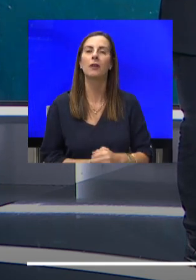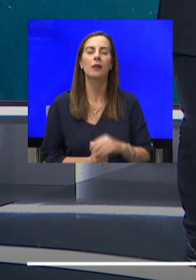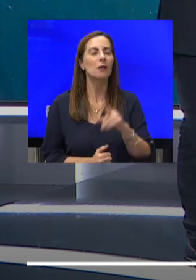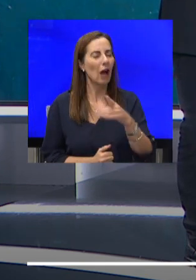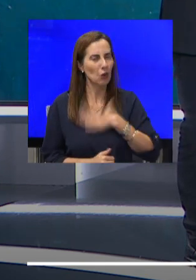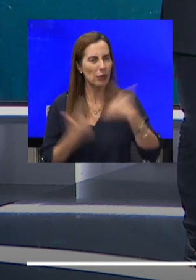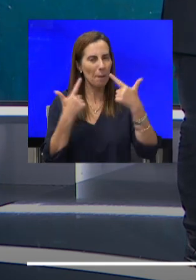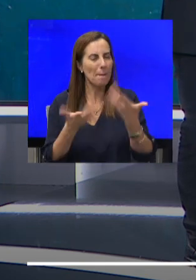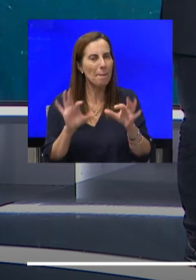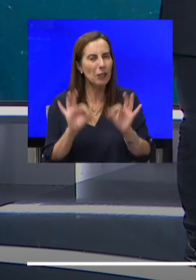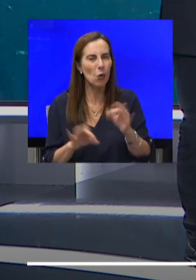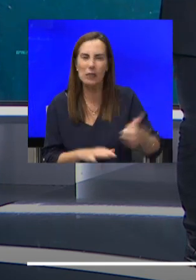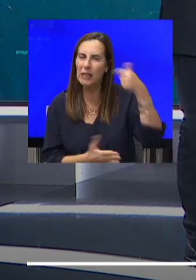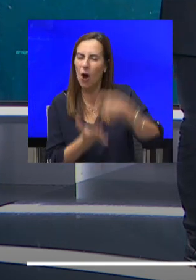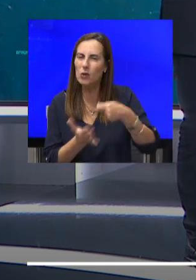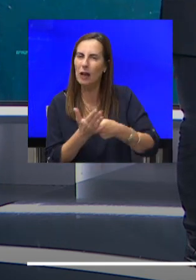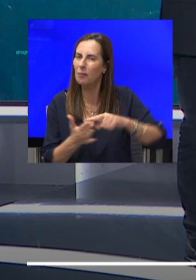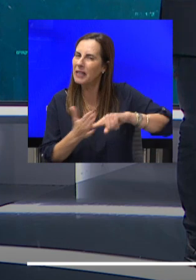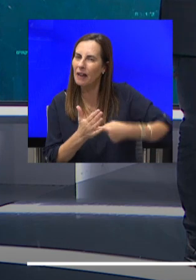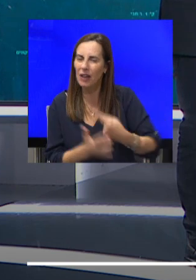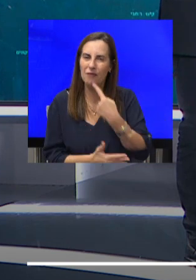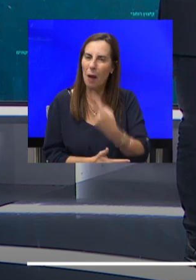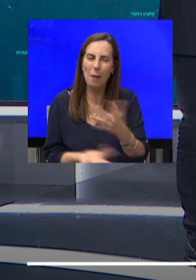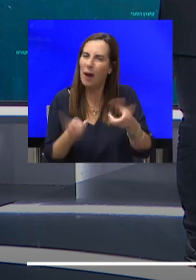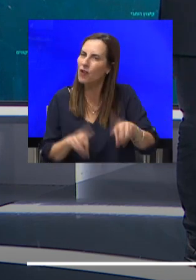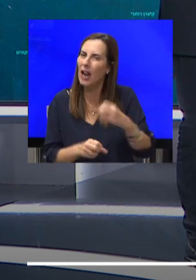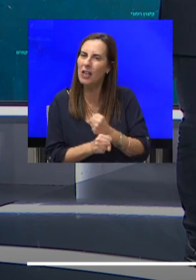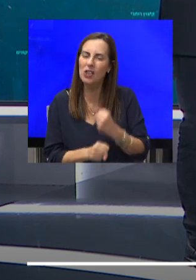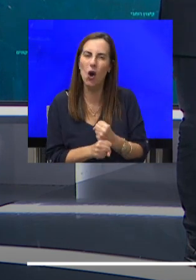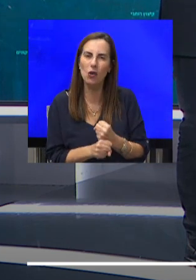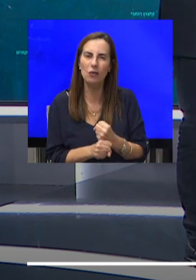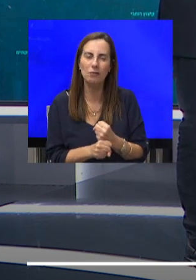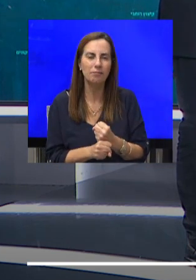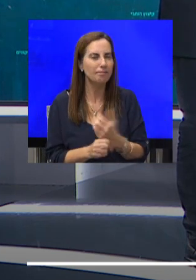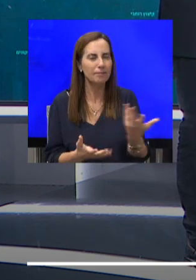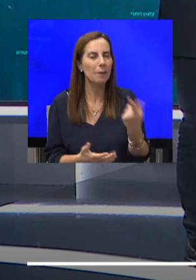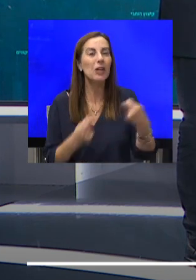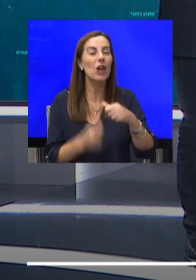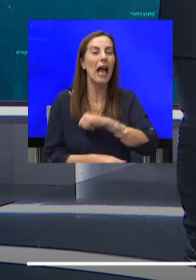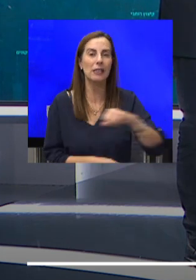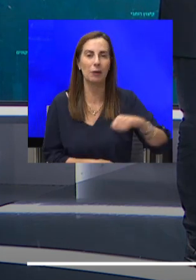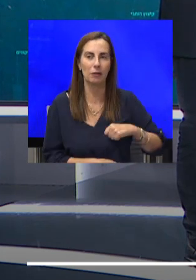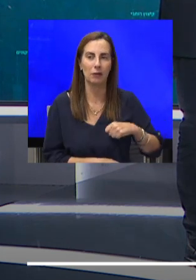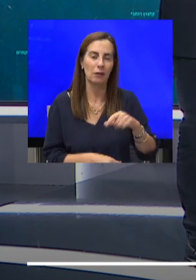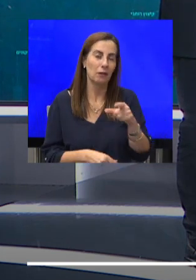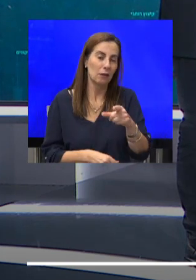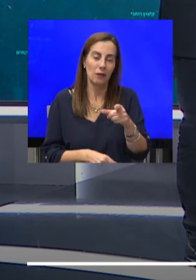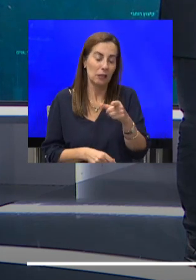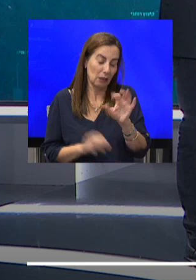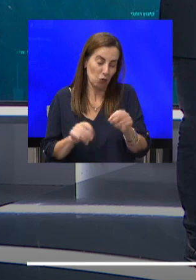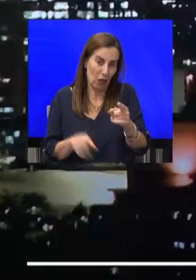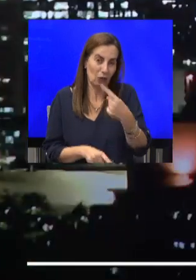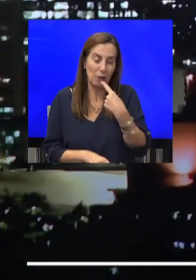האוצר, מה משרד האוצר אמר שאפשר יהיה לעשות עכשיו מבחינת המשיכות האלה לעצמאים? אז כמו שגידרת את זה שאול, שר האוצר